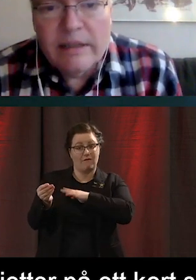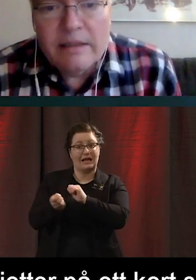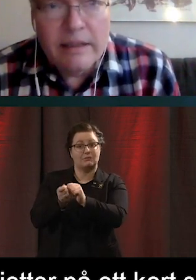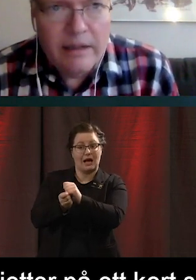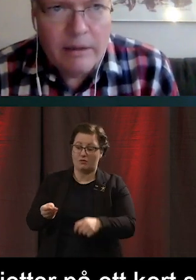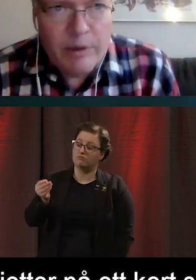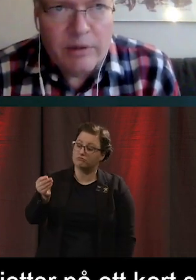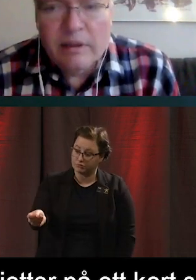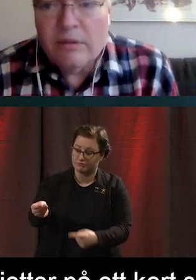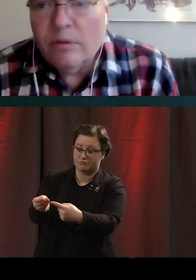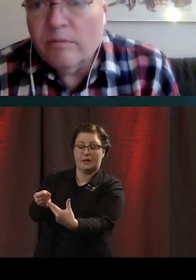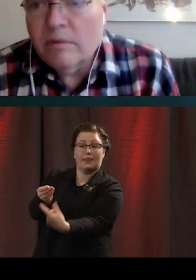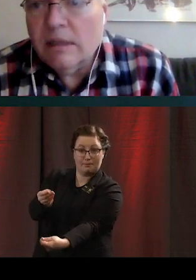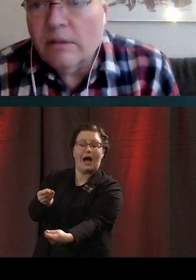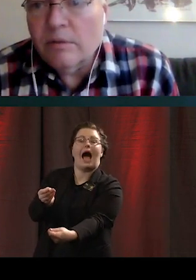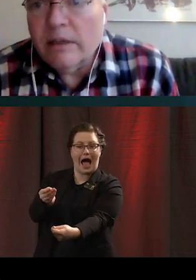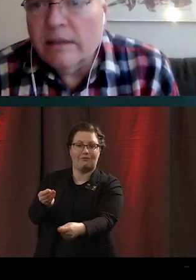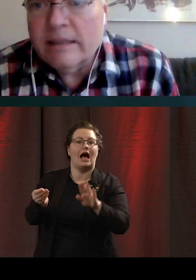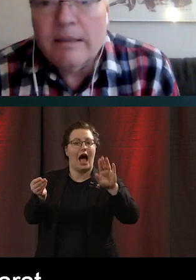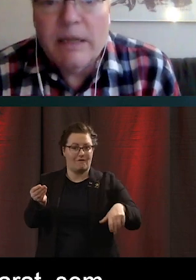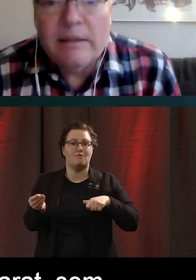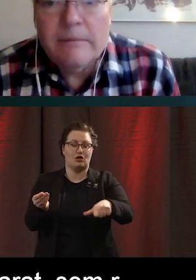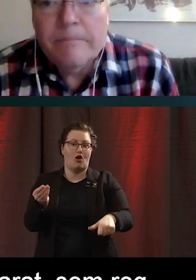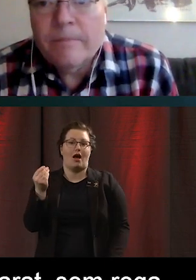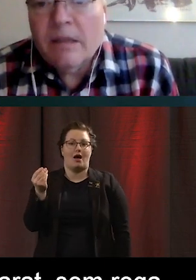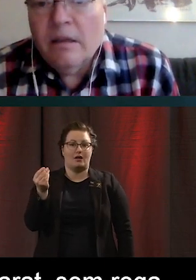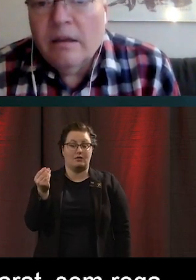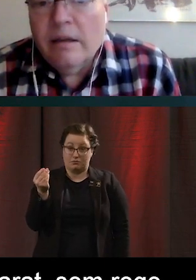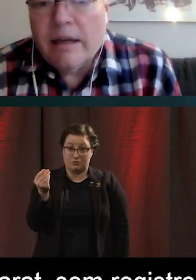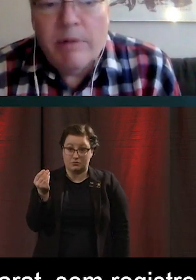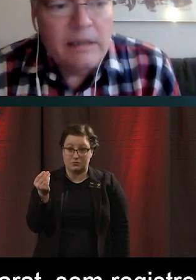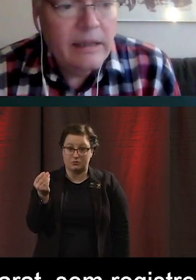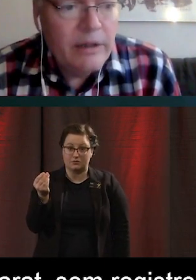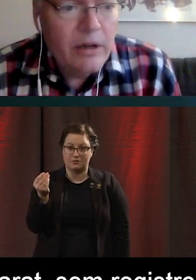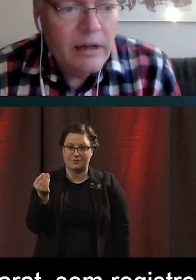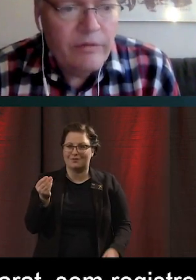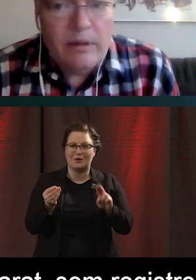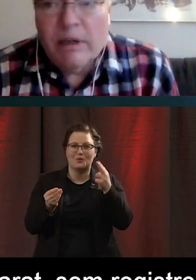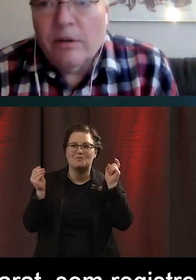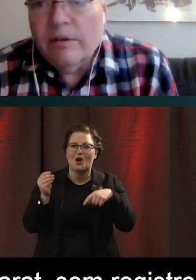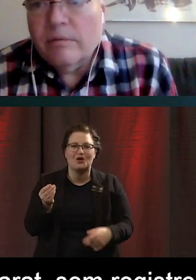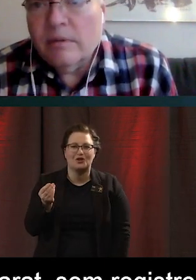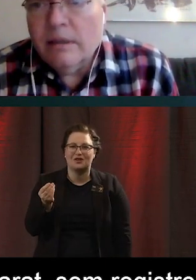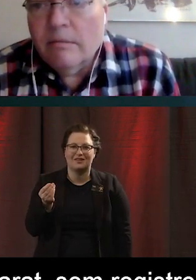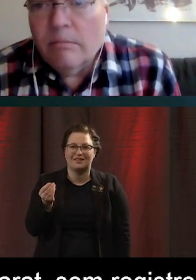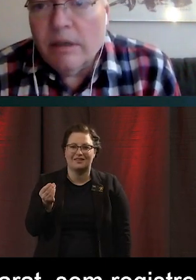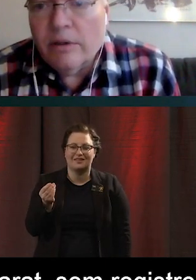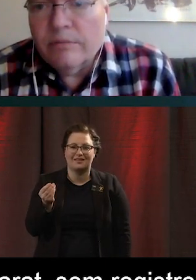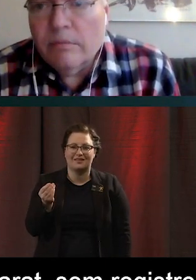då registrerade apparaten att hon hade en giltig biljett. Det där kan man inte längre göra därför att man har